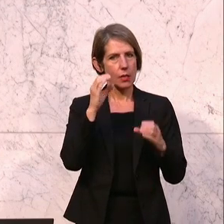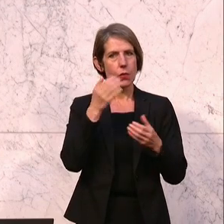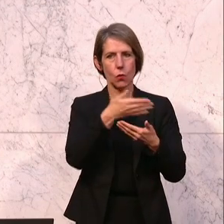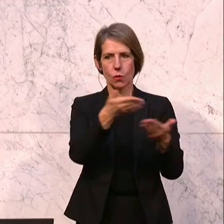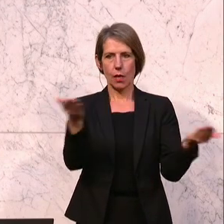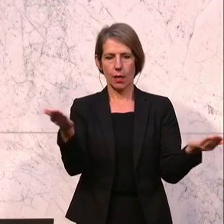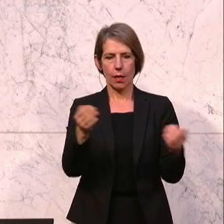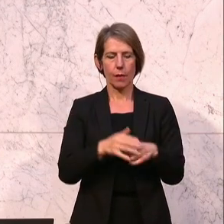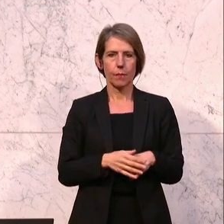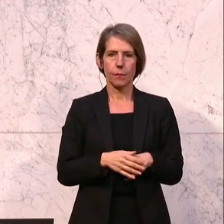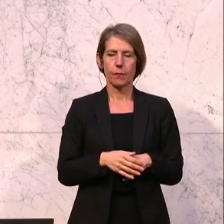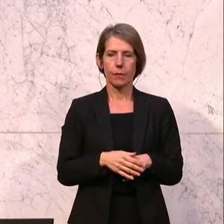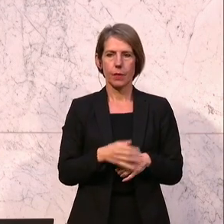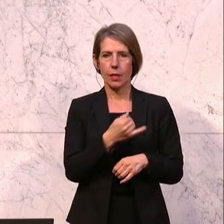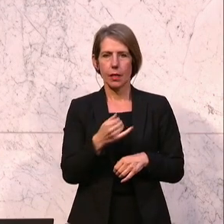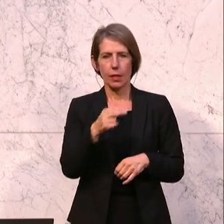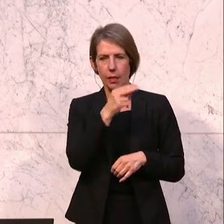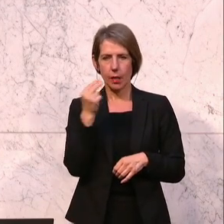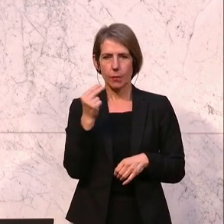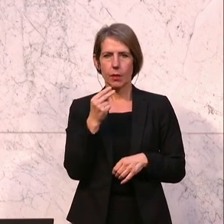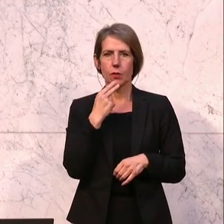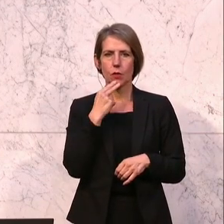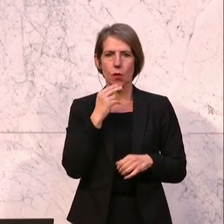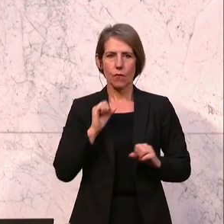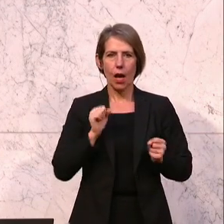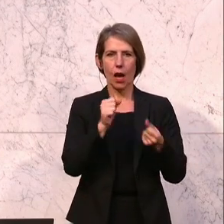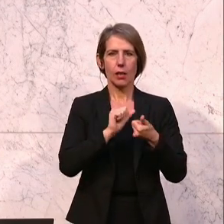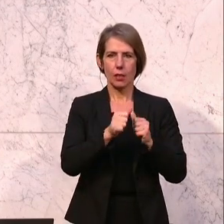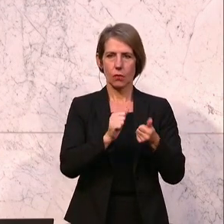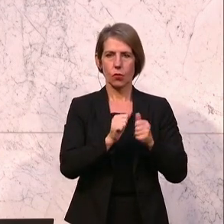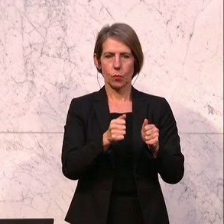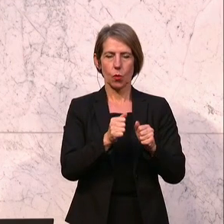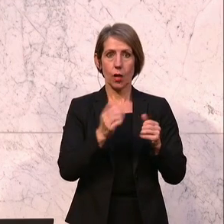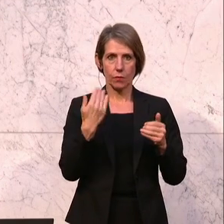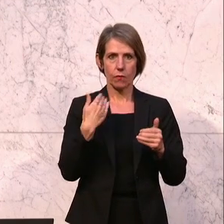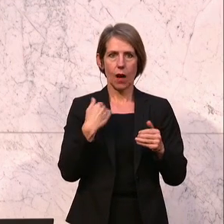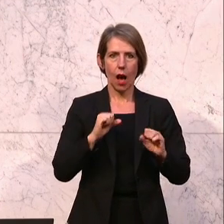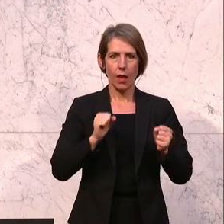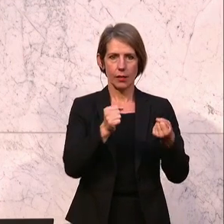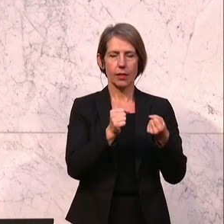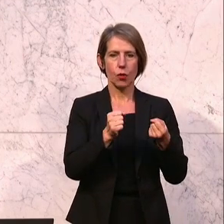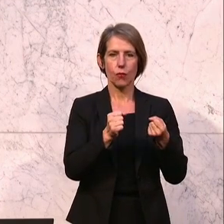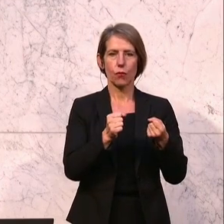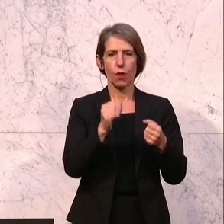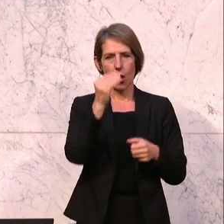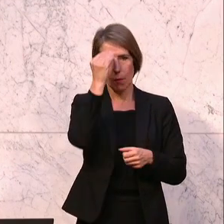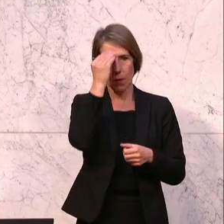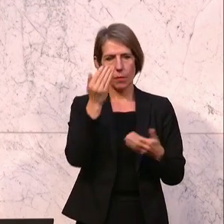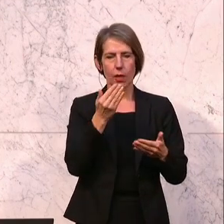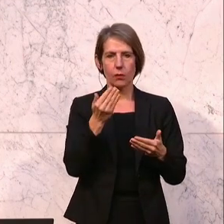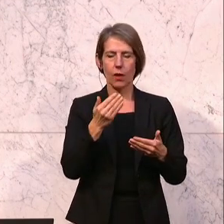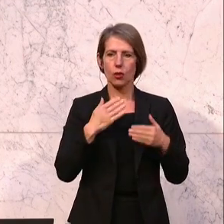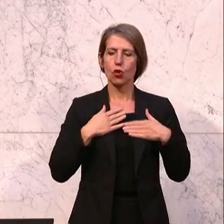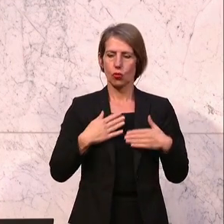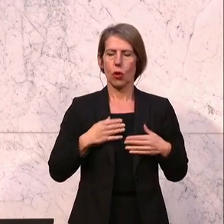Jeder Mensch, der über einen etwas längeren Zeitraum sportlich aktiv war, merkt nicht nur, dass sich sein Körper